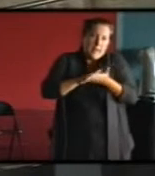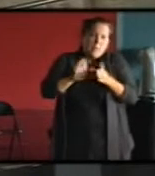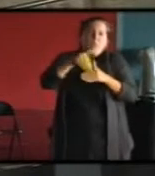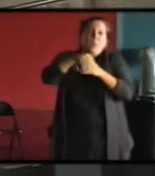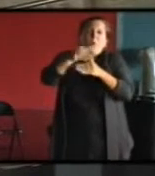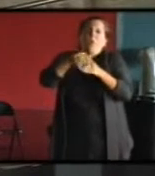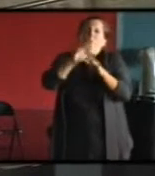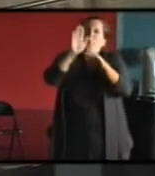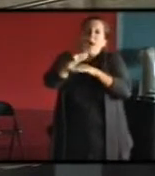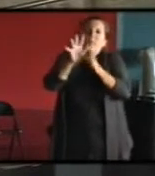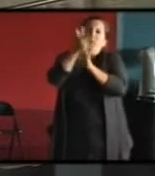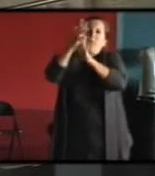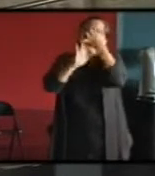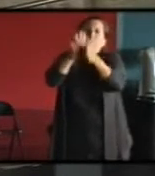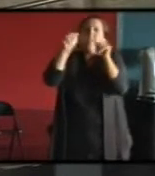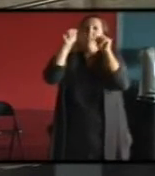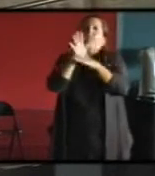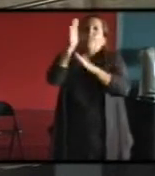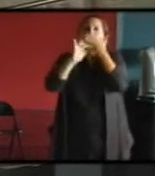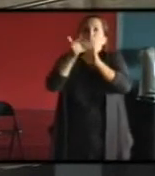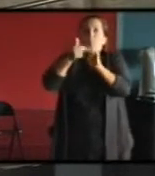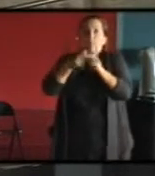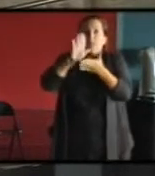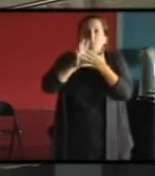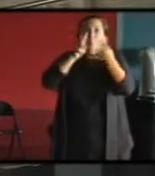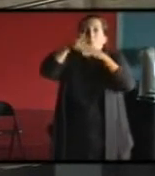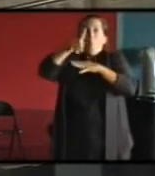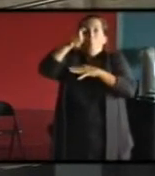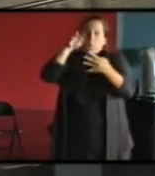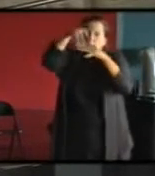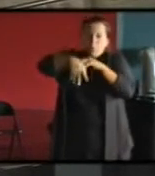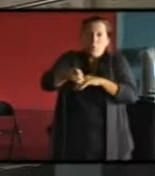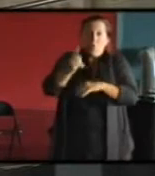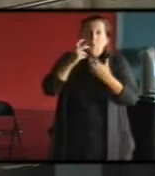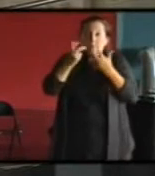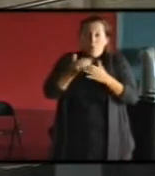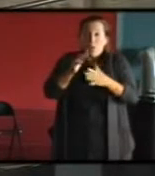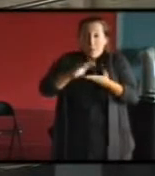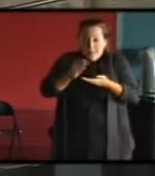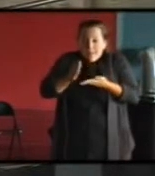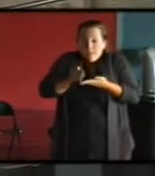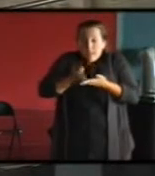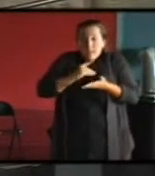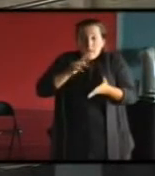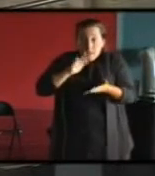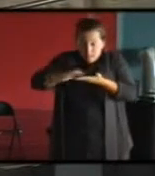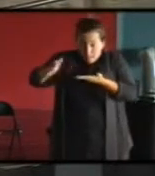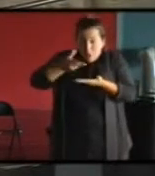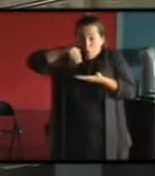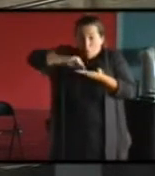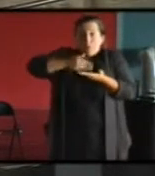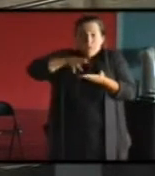-feux, etc. C'est-à-dire avoir une étanchéité très grande si on ne veut pas que les maçonneries soient abîmées par l'isolation